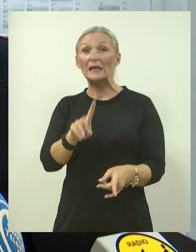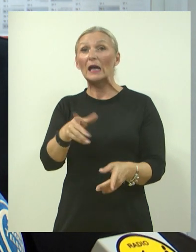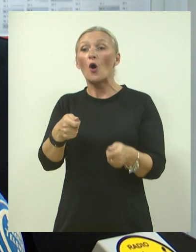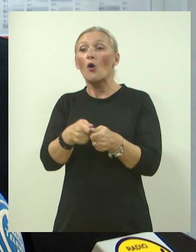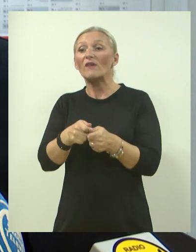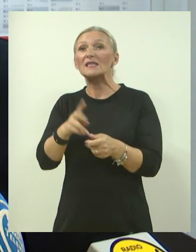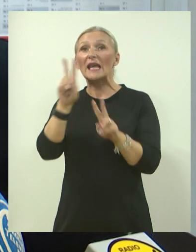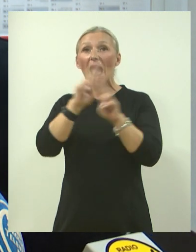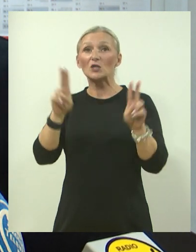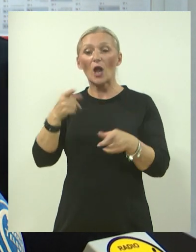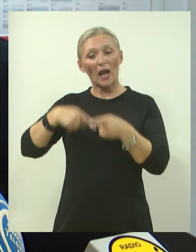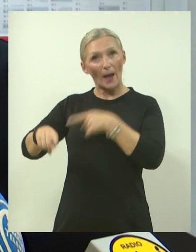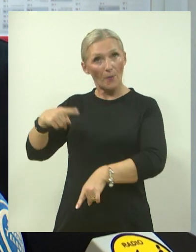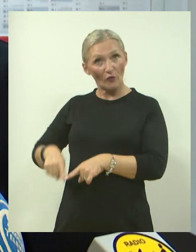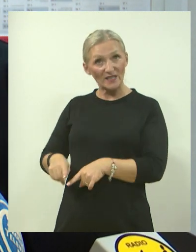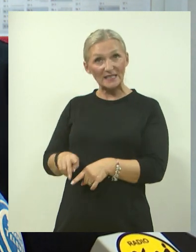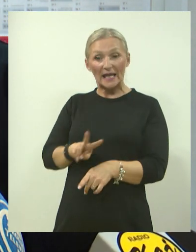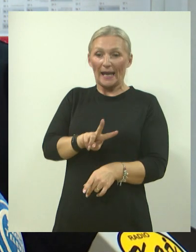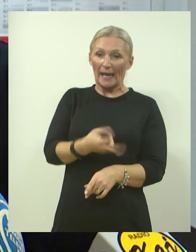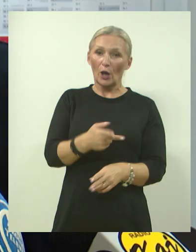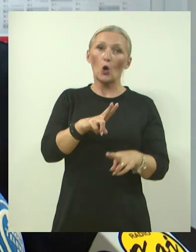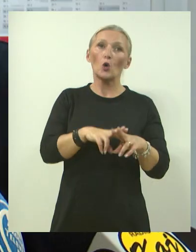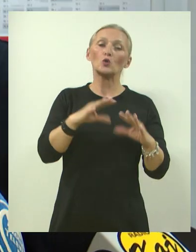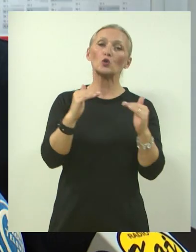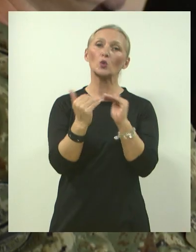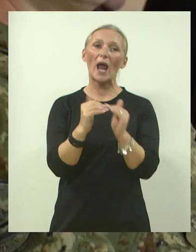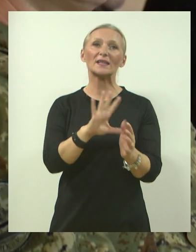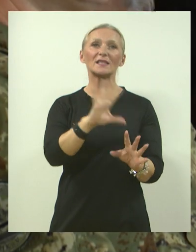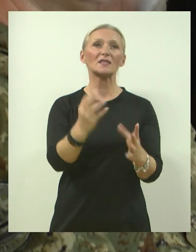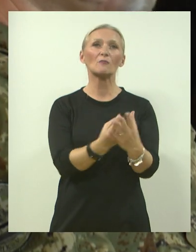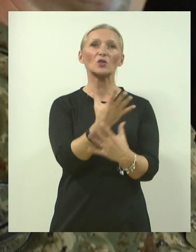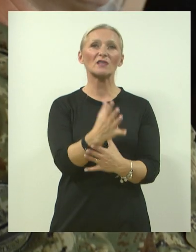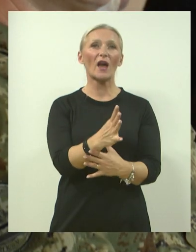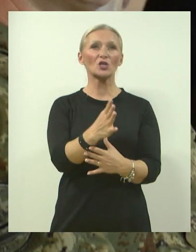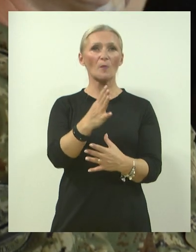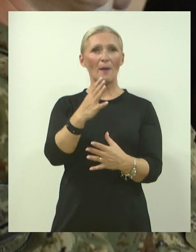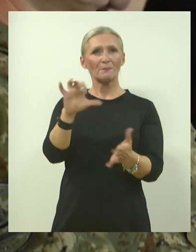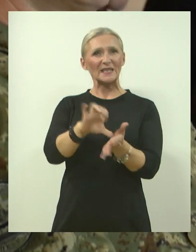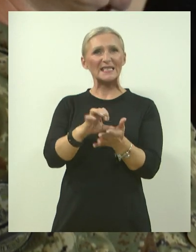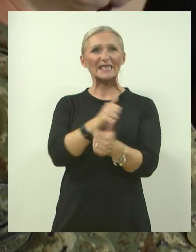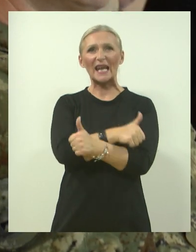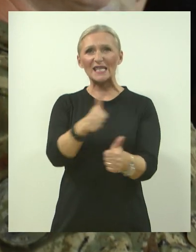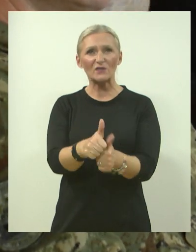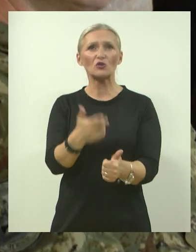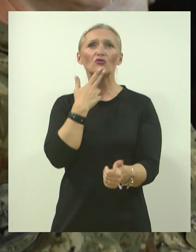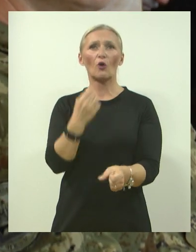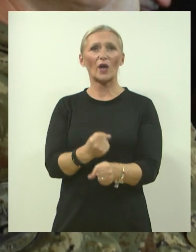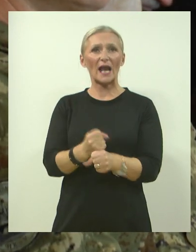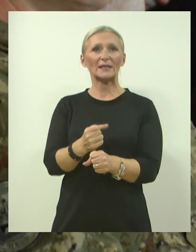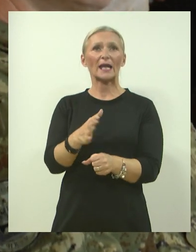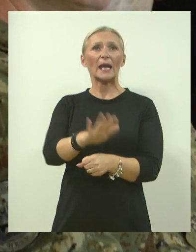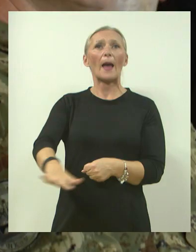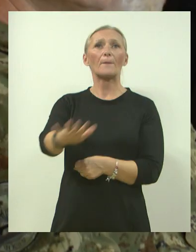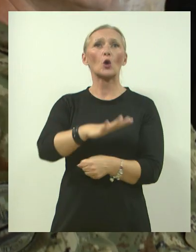vezano uz nacionalnu povijest, nego će zajedno usuradnji sa svim osnivačima, prije svega mislim centrima izvrsnosti koji dijeluju i na